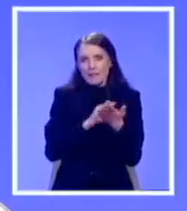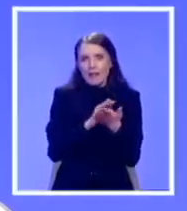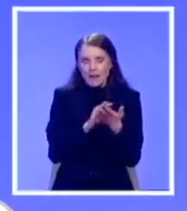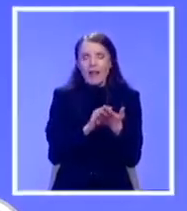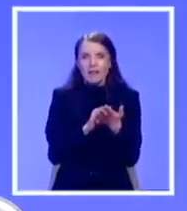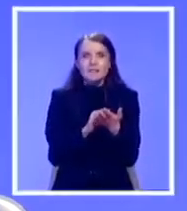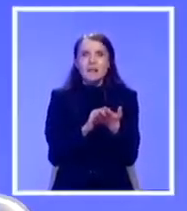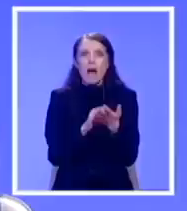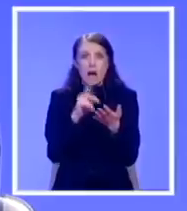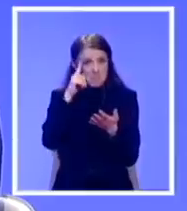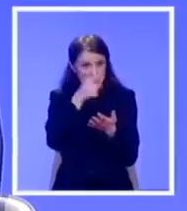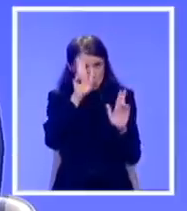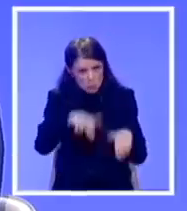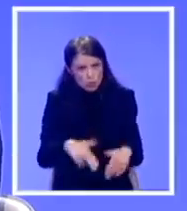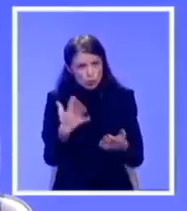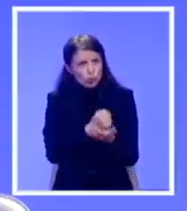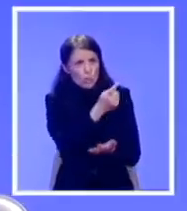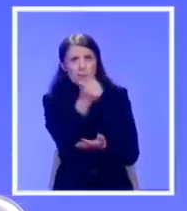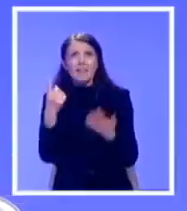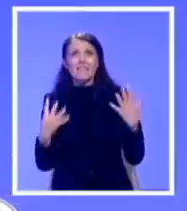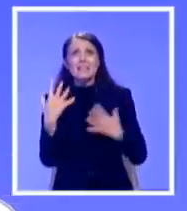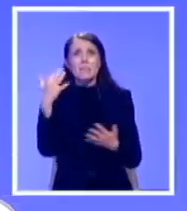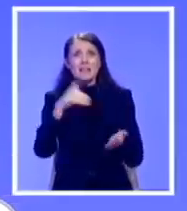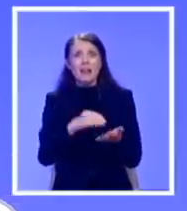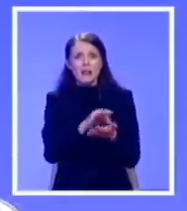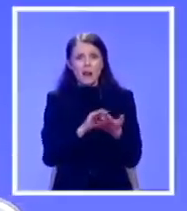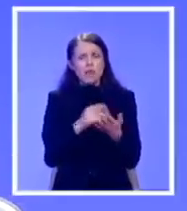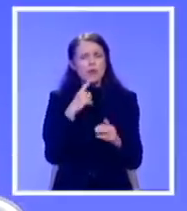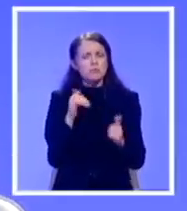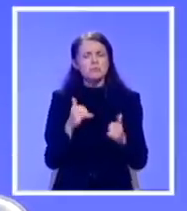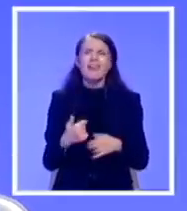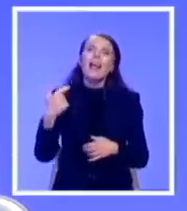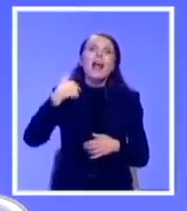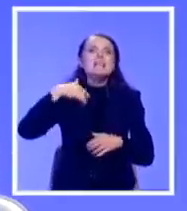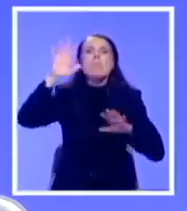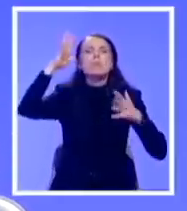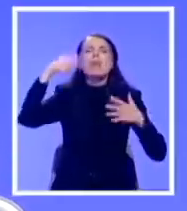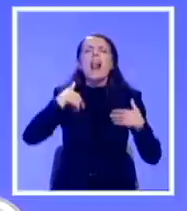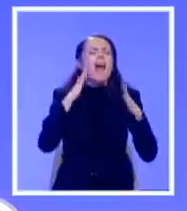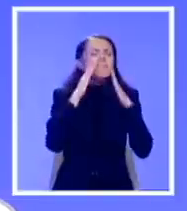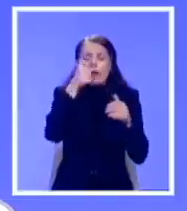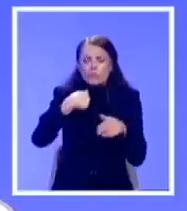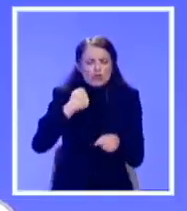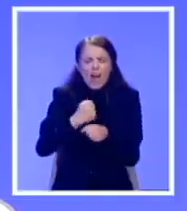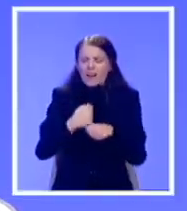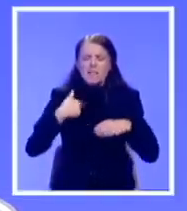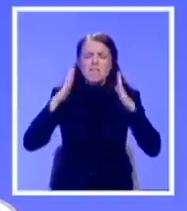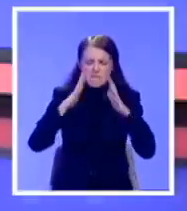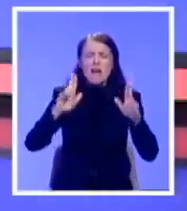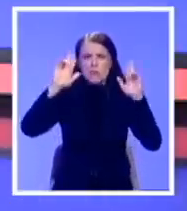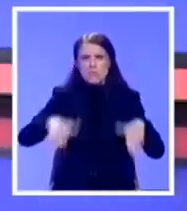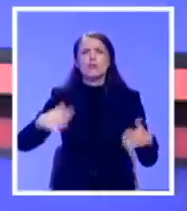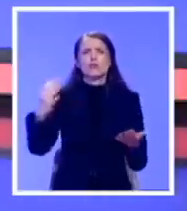Apsolutno da. Bez ikakvog... Ja sam uvijek ona budala koja veruje u sve što radi. Pa i ovaj put.